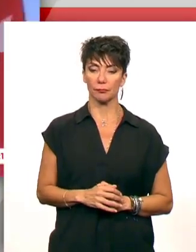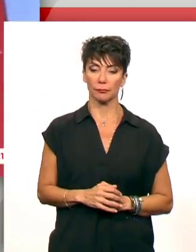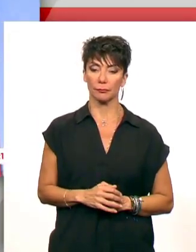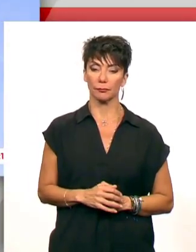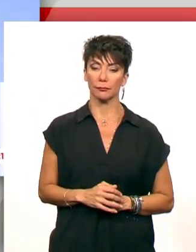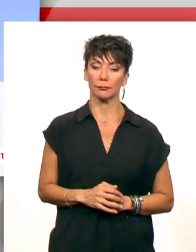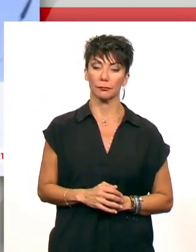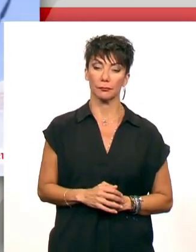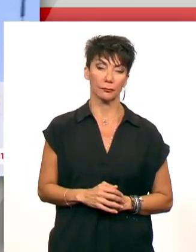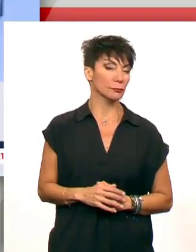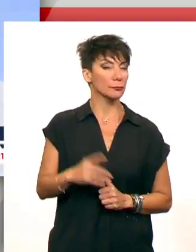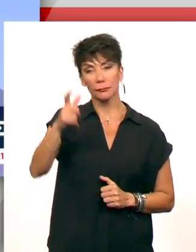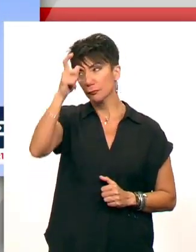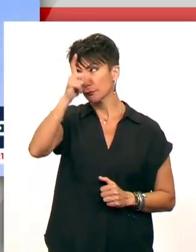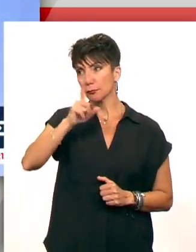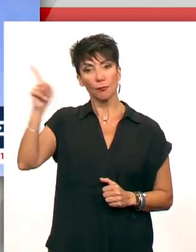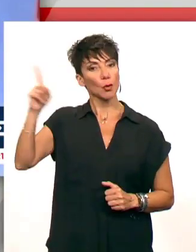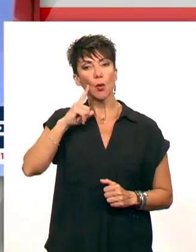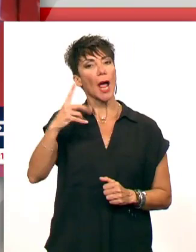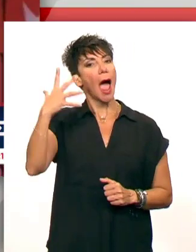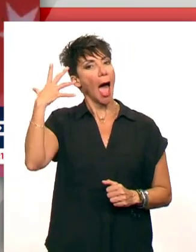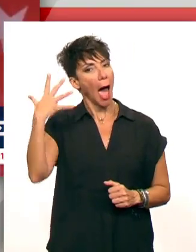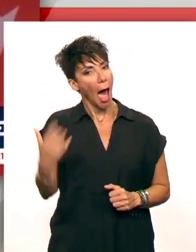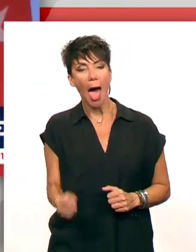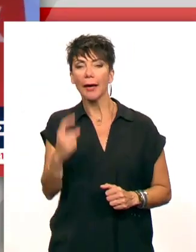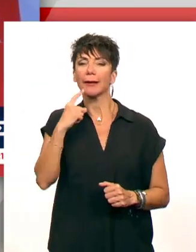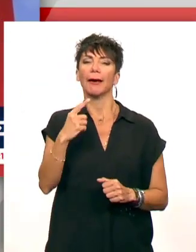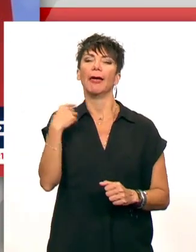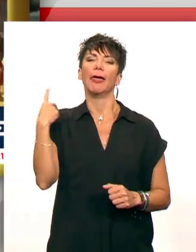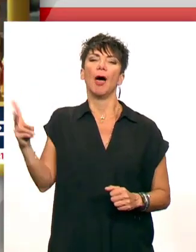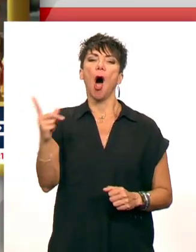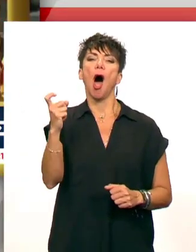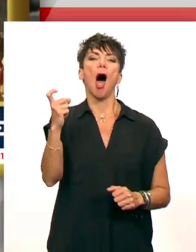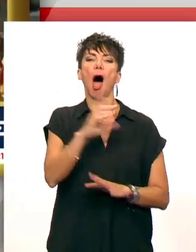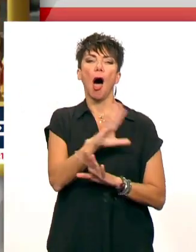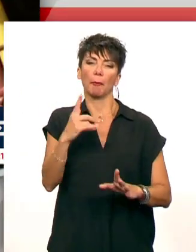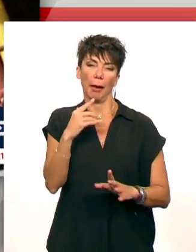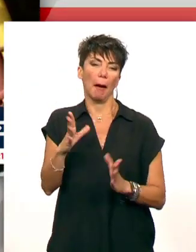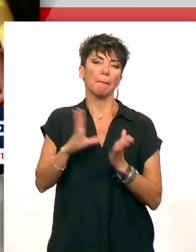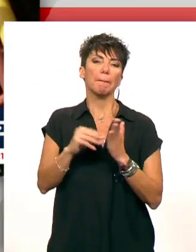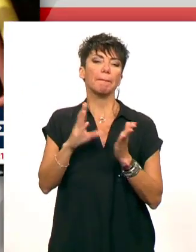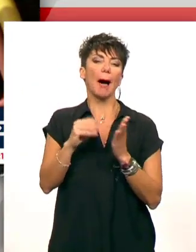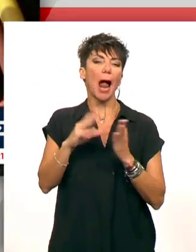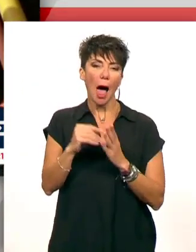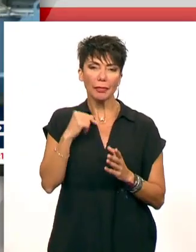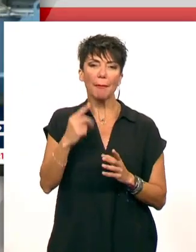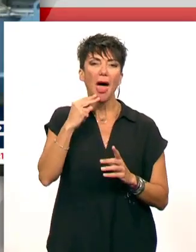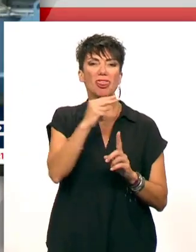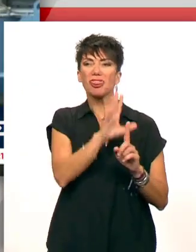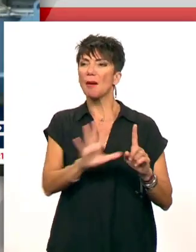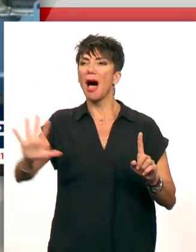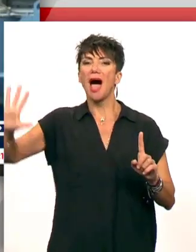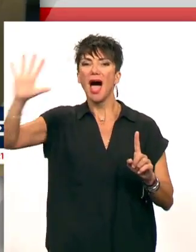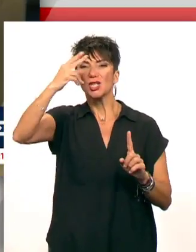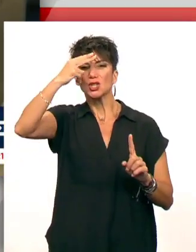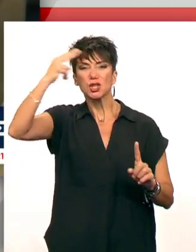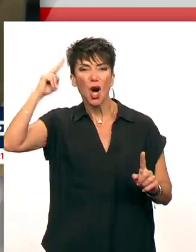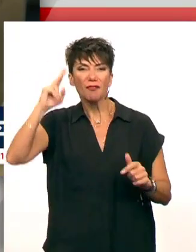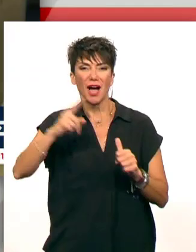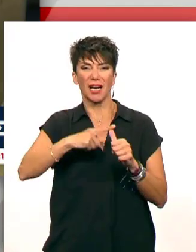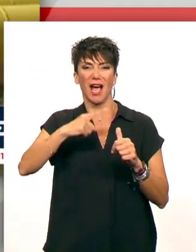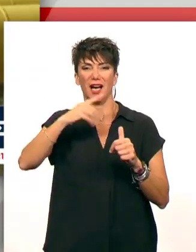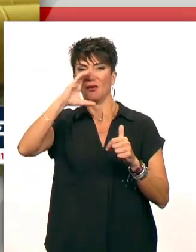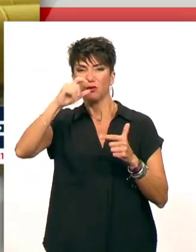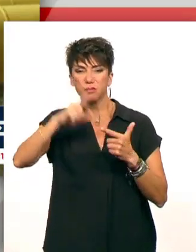Η Τουρκία διαθέτει και διπλωματικά όπλα με τα οποία κρατάει χώρες της Ευρώπης. Στην ενεργειακή εξάρτηση των χωρών του Ανατολικού Μπλοκ που προμηθεύονται αέριο